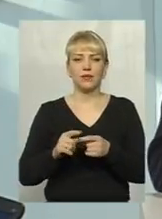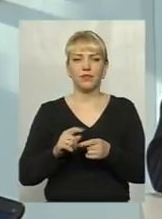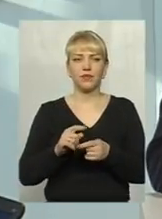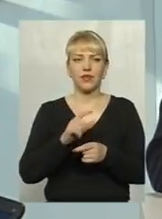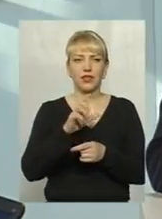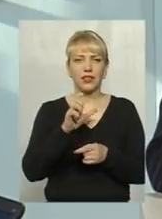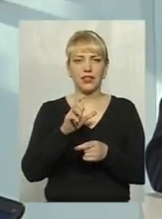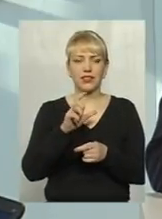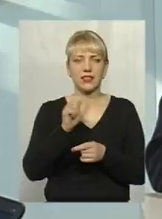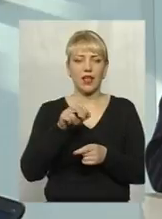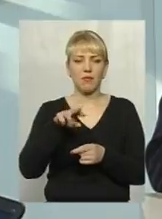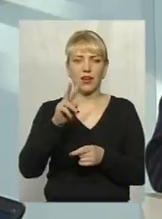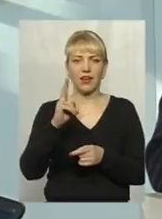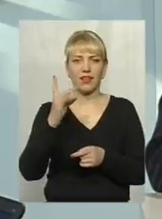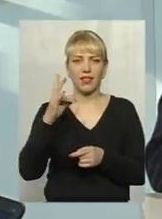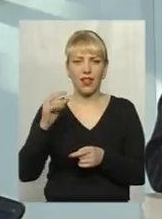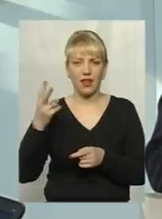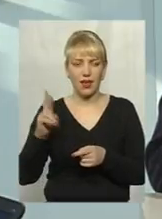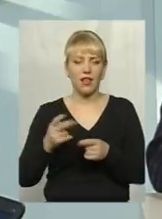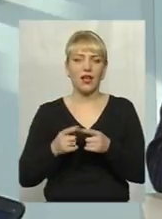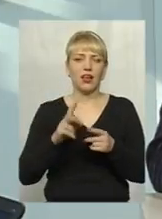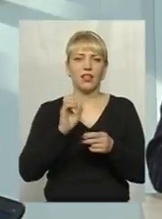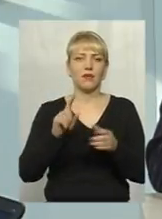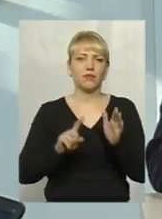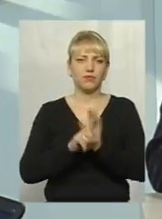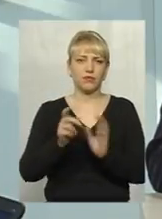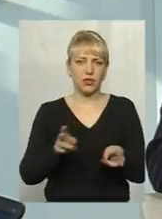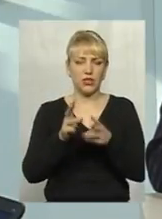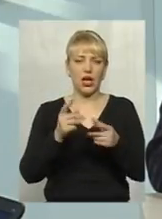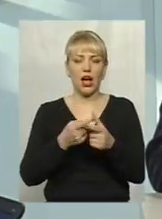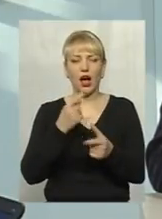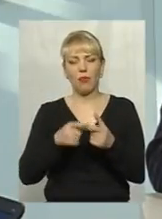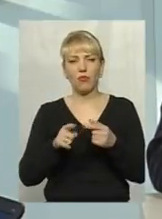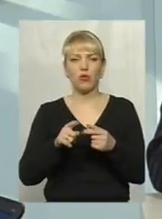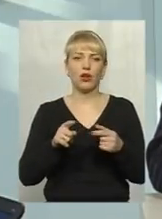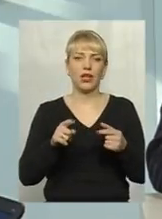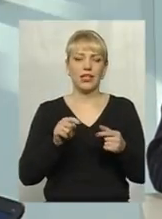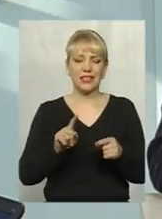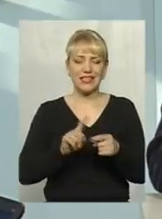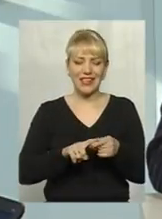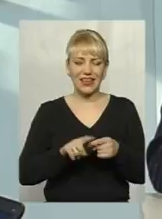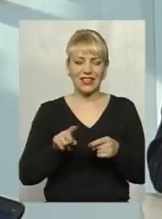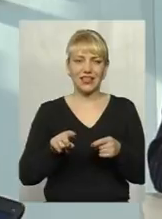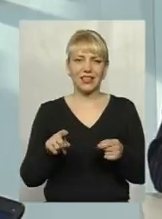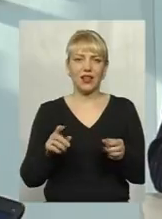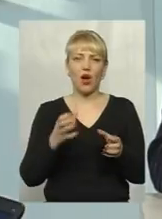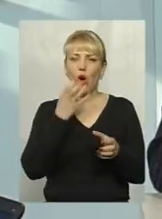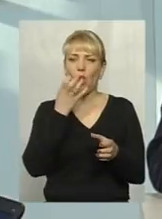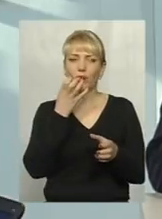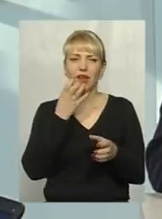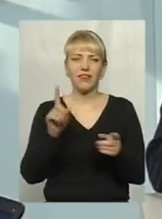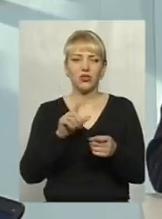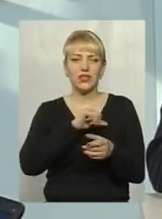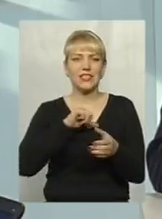послідуючим горінням, або до того, що цей несправний електрообігрівач, не сертифікований, кустарний, який виготовлений з